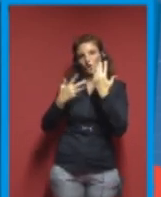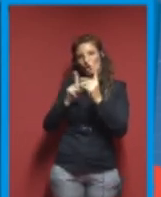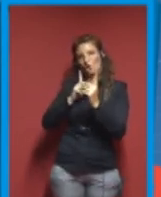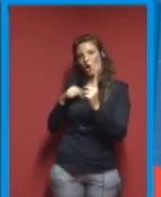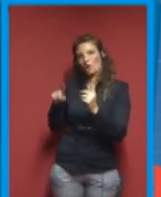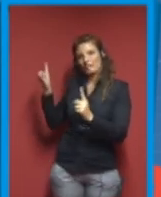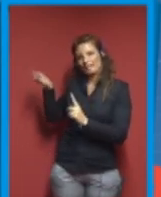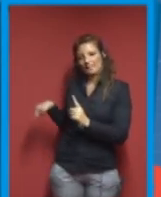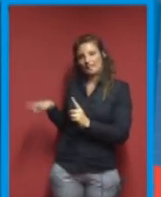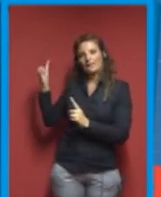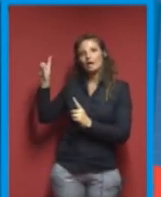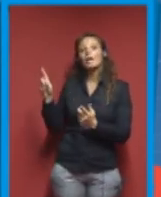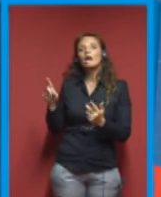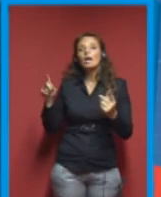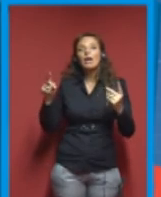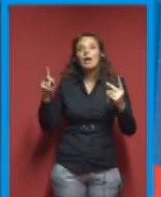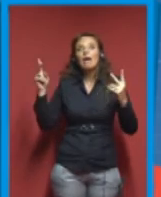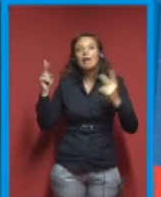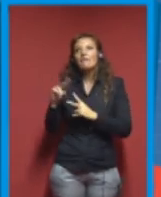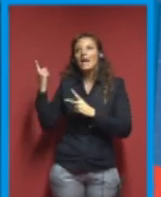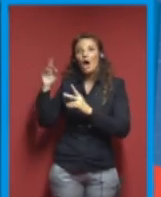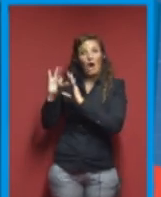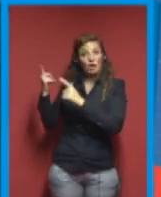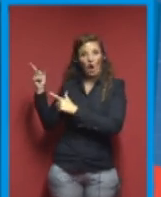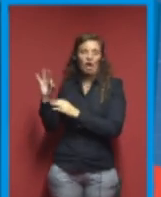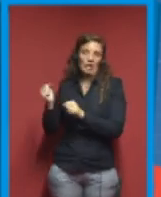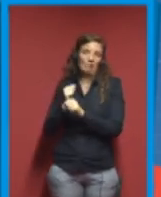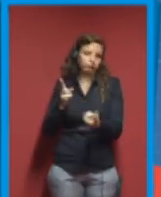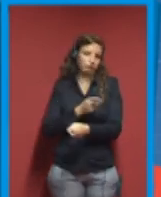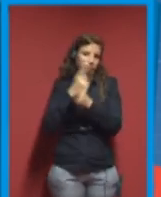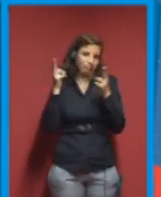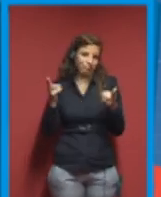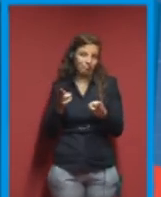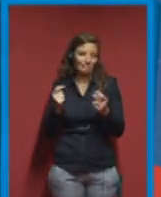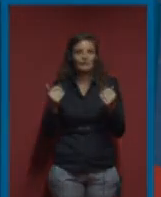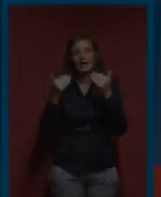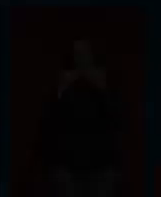Il lavoro senza di loro sarebbe stato assolutamente impossibile. Grazie. Grazie. Grazie.